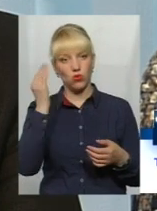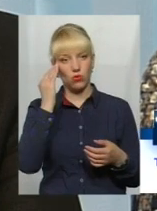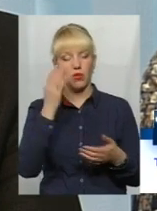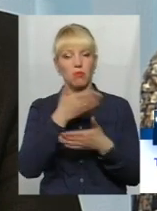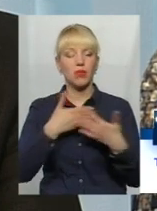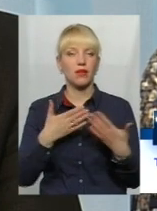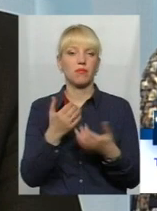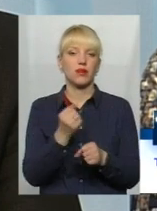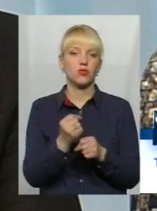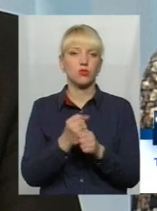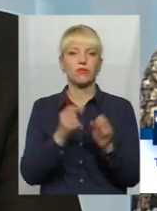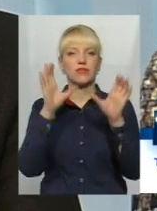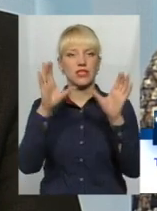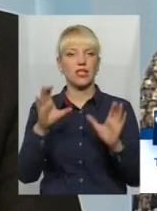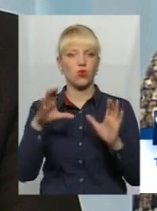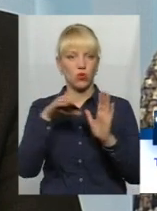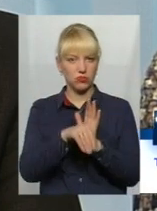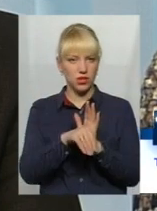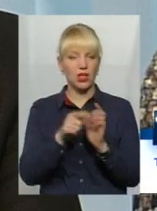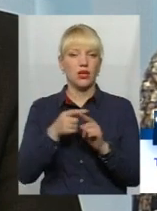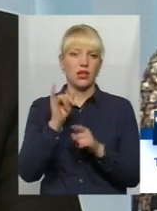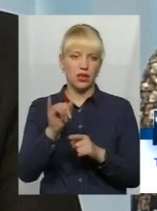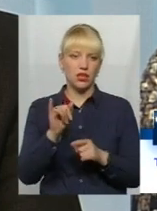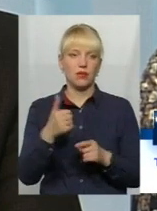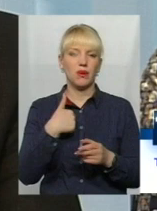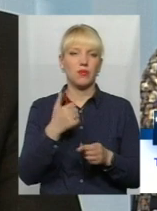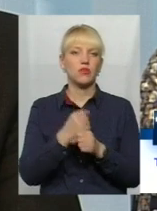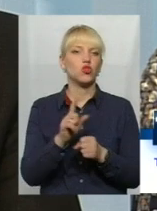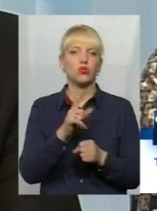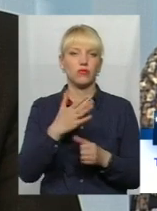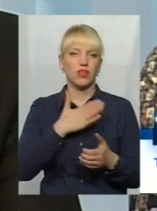цих людей. Ми працюємо так, в нашій компетенції.